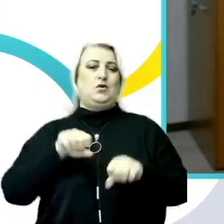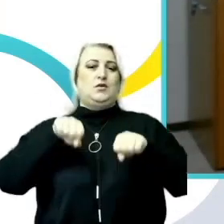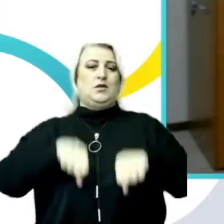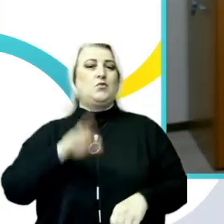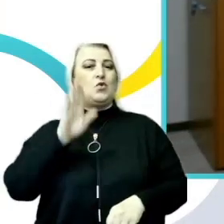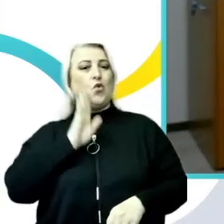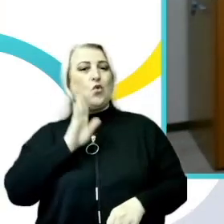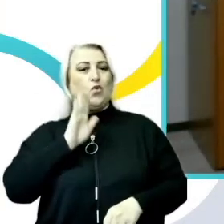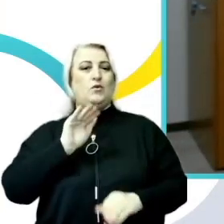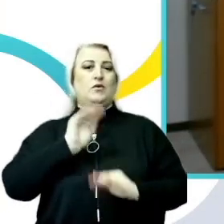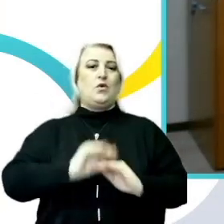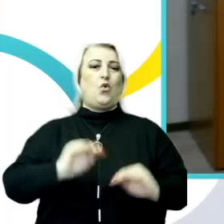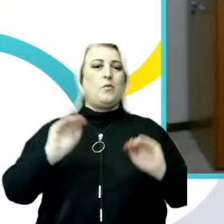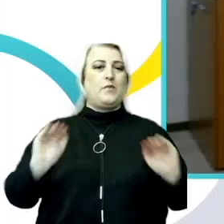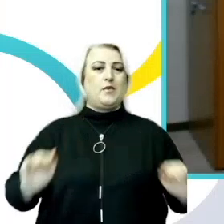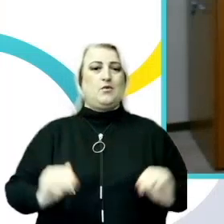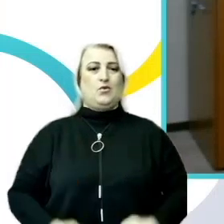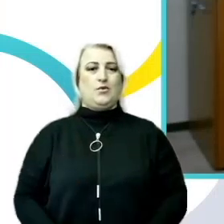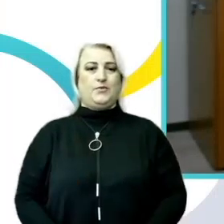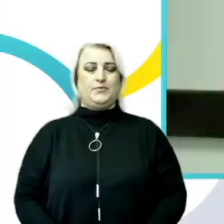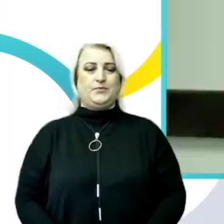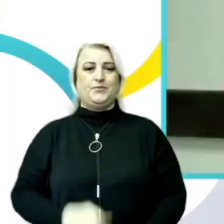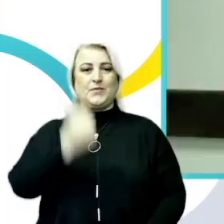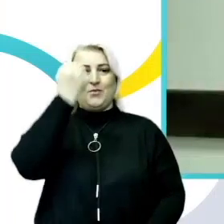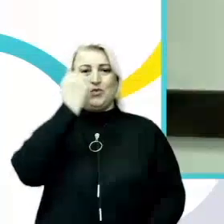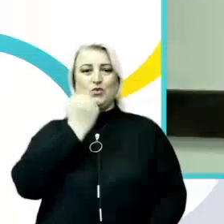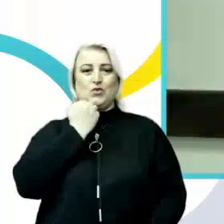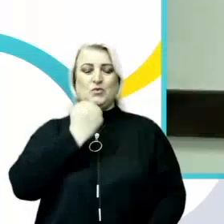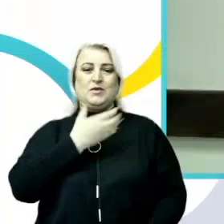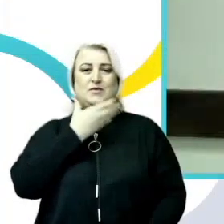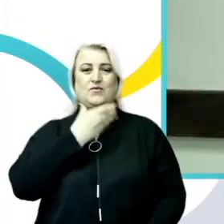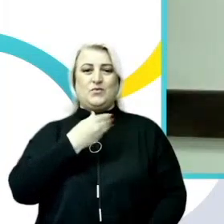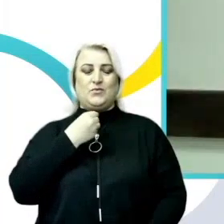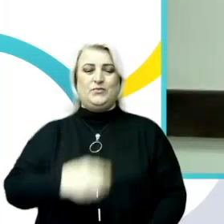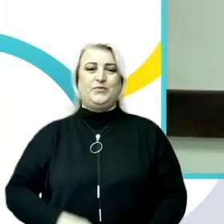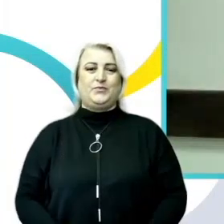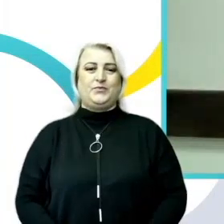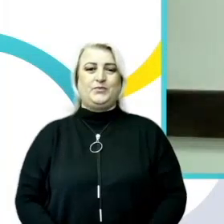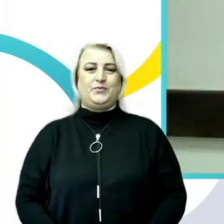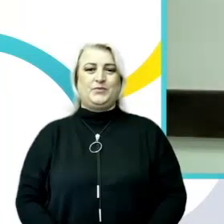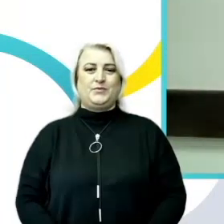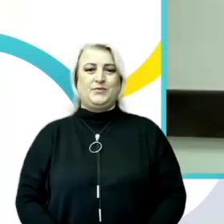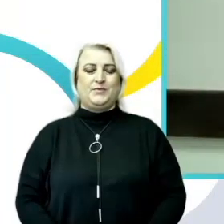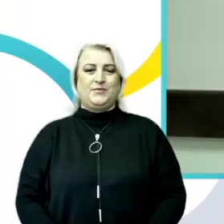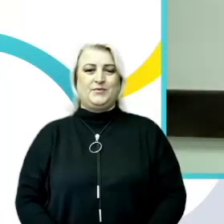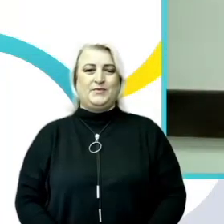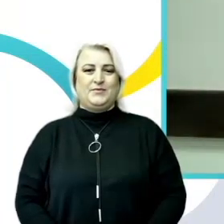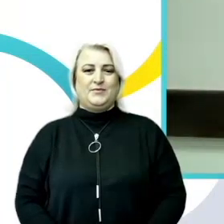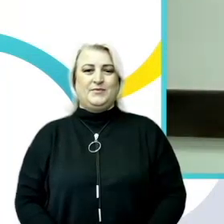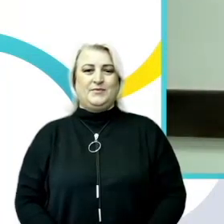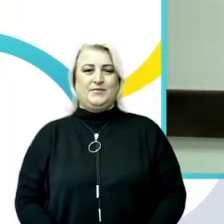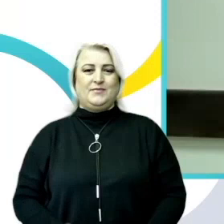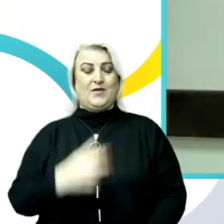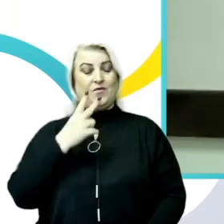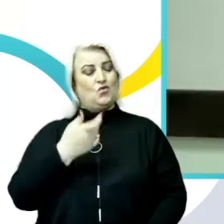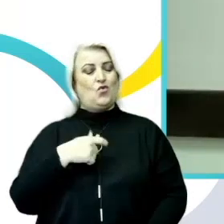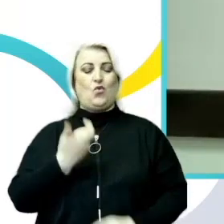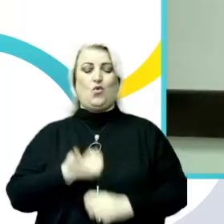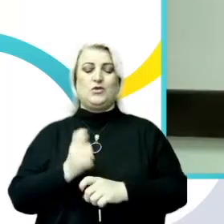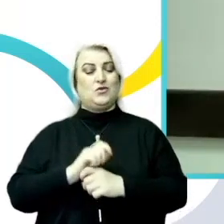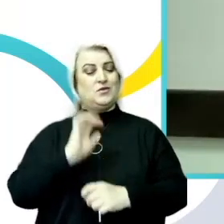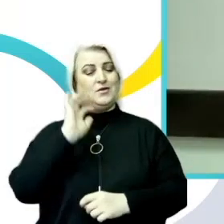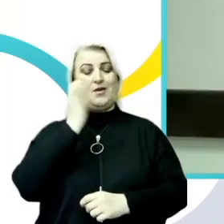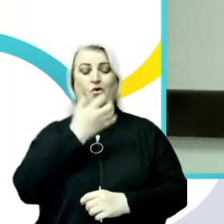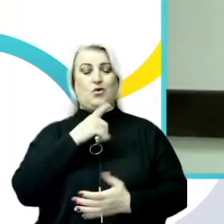femeilor. Mulțumesc! Mulțumesc frumos pentru intervenție, v-ați luat un angajament foarte serios,